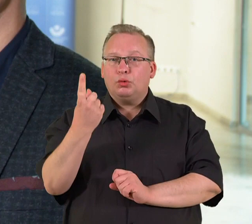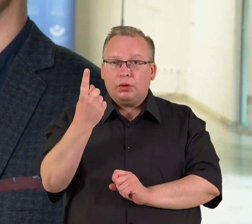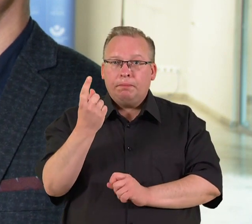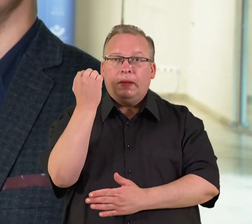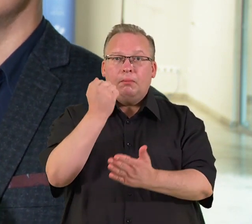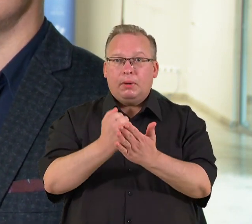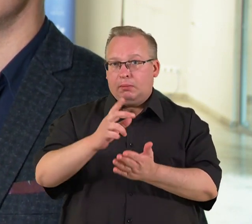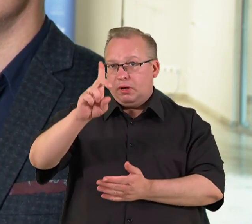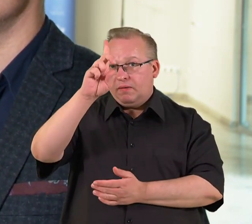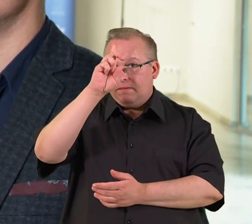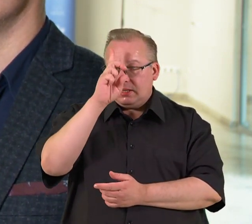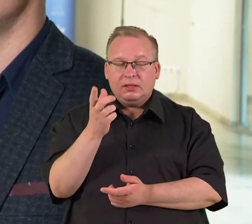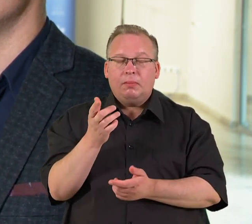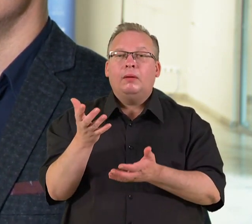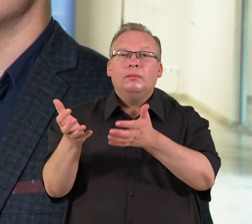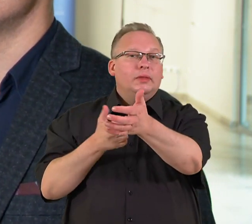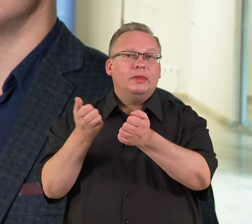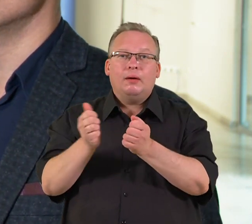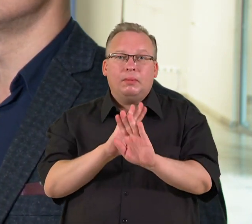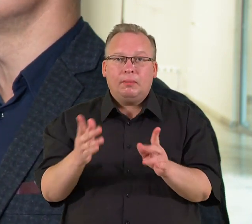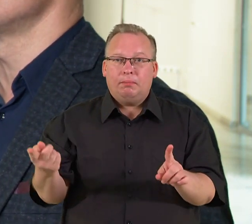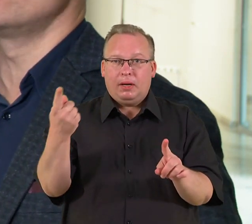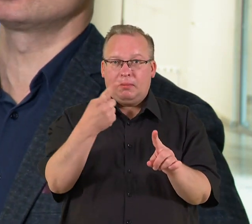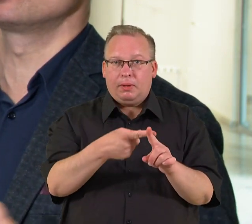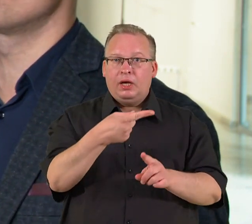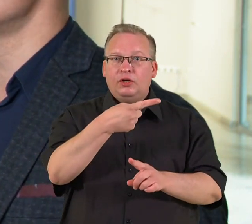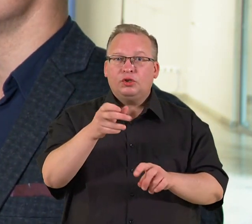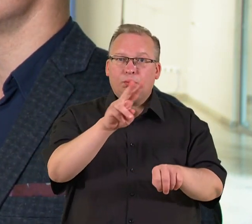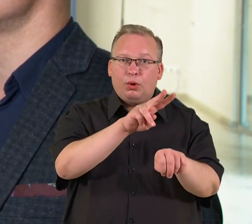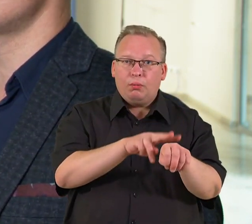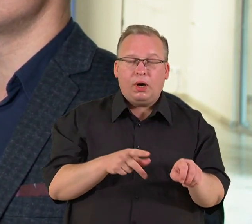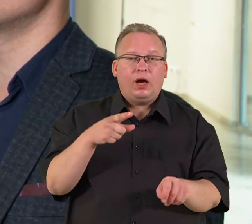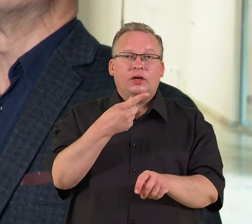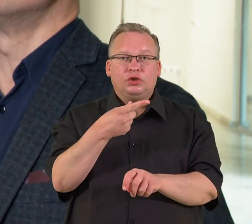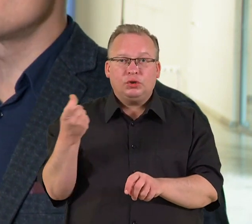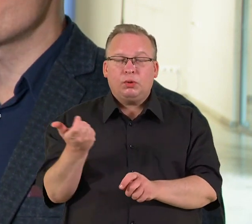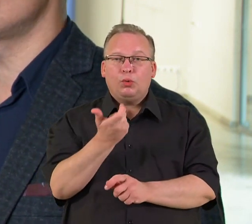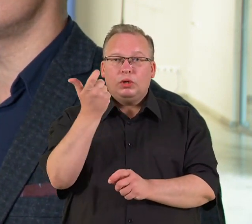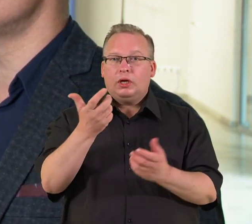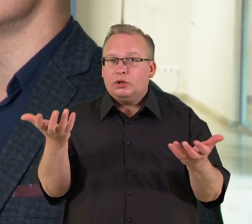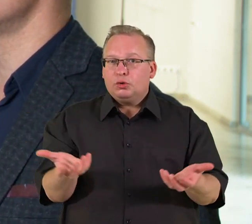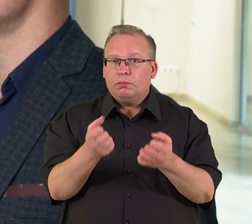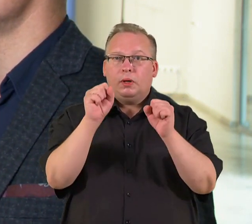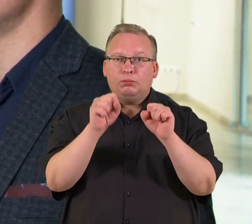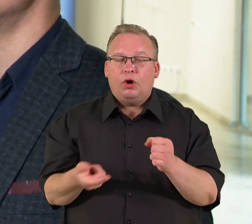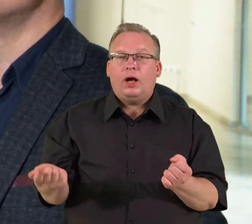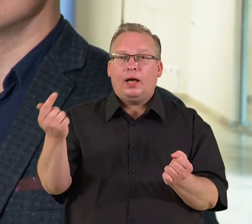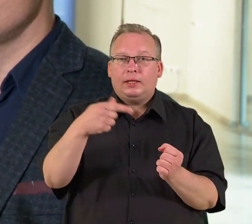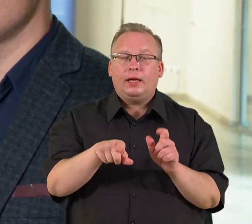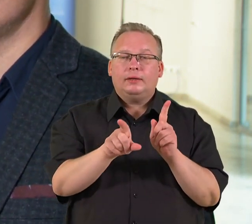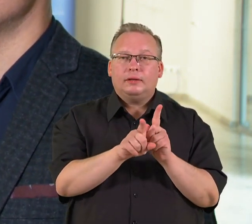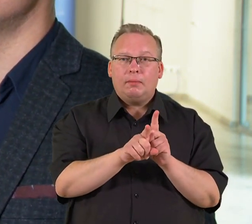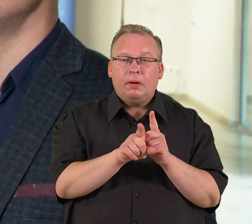pareigūnų valstybė iškišenės neištrauks, kai reikia papildomą šimto policininkų ar šimto ugnigėsiu gelbėtui. Ir čia gali ateiti tokie kaip šauliai.